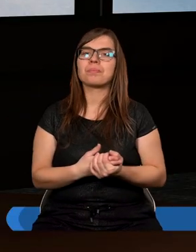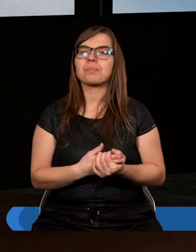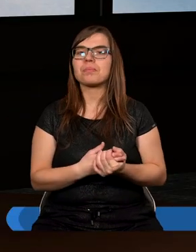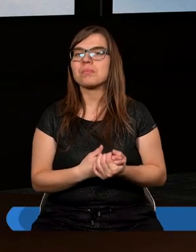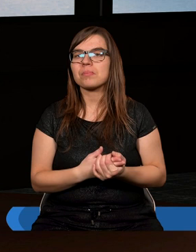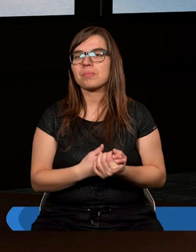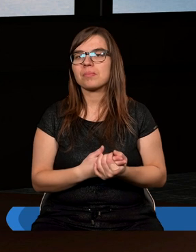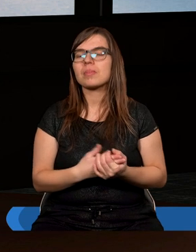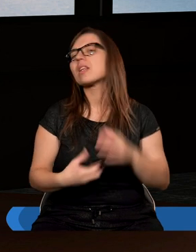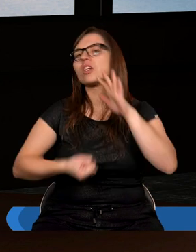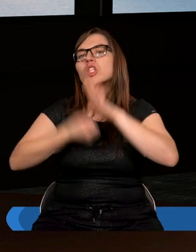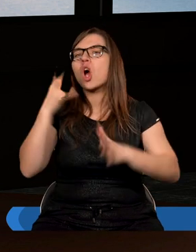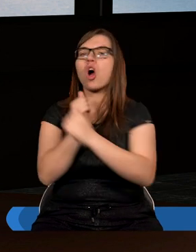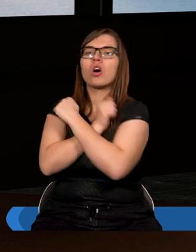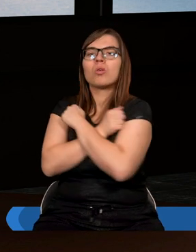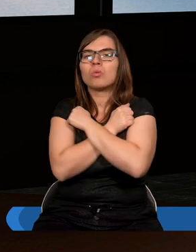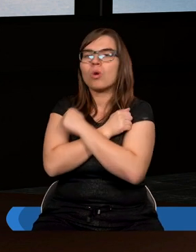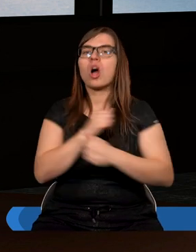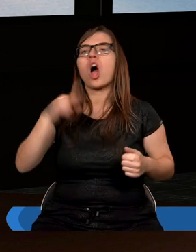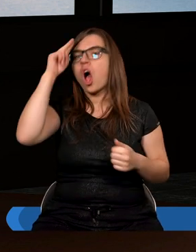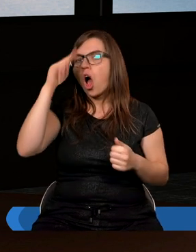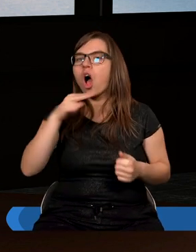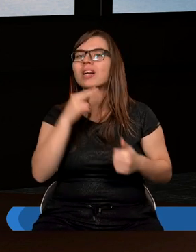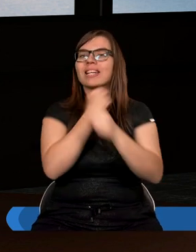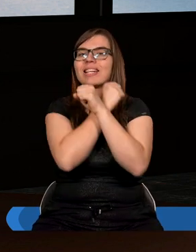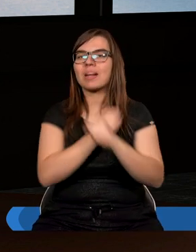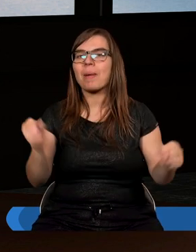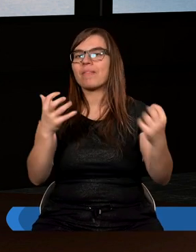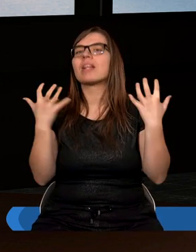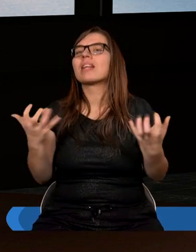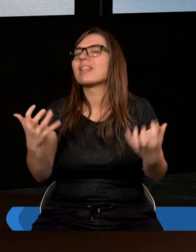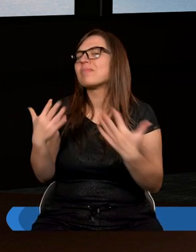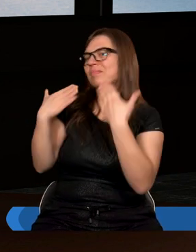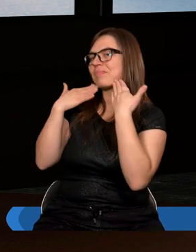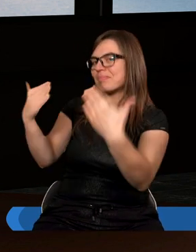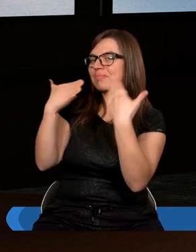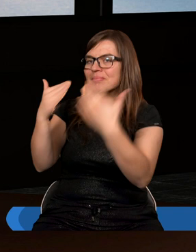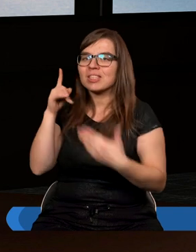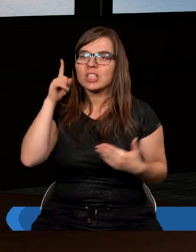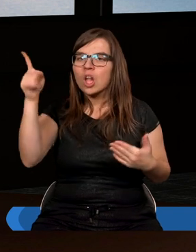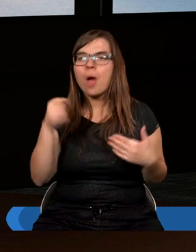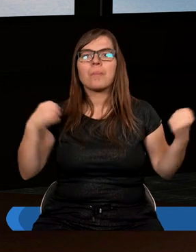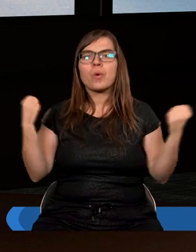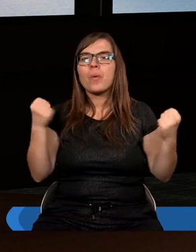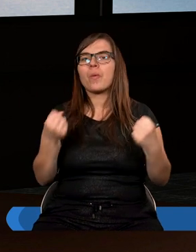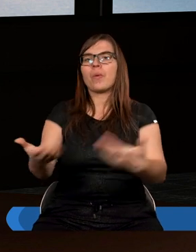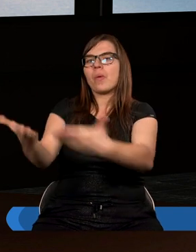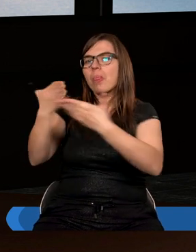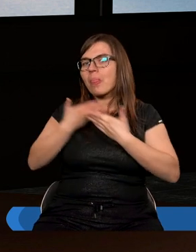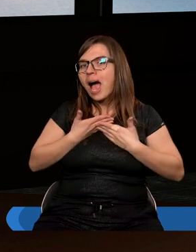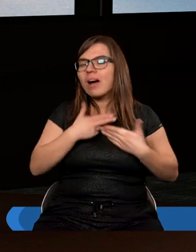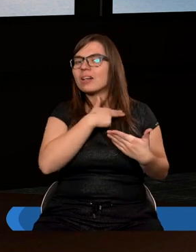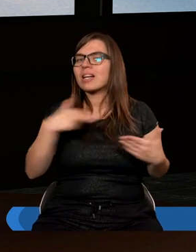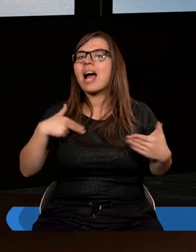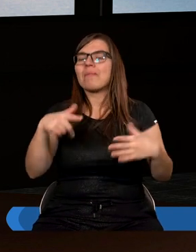Drogi ukochany nasz Panie i Zbawco, chcemy Ci bardzo podziękować za to, że dałeś nam słowo swoje,